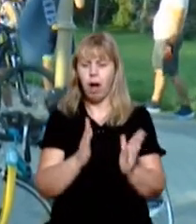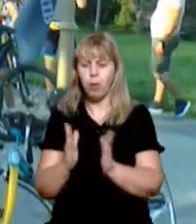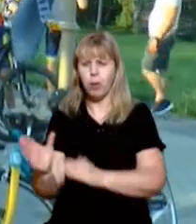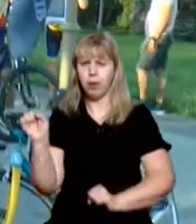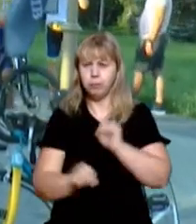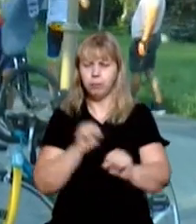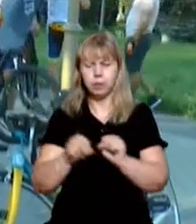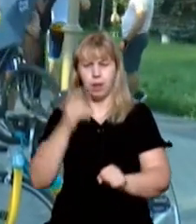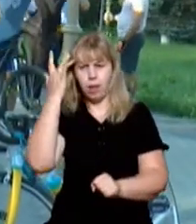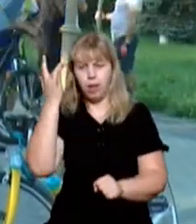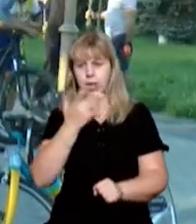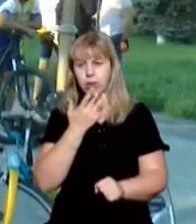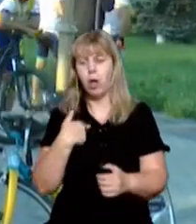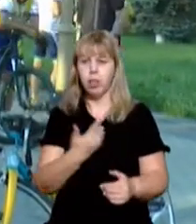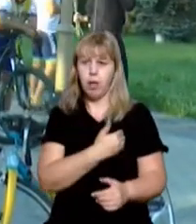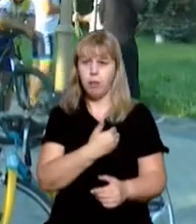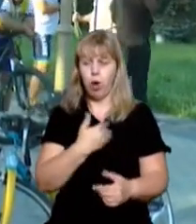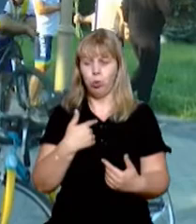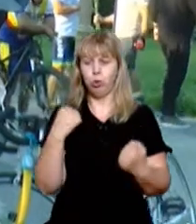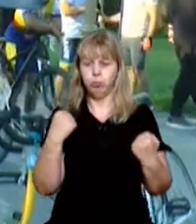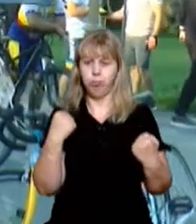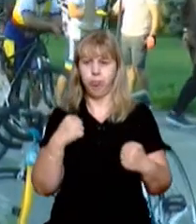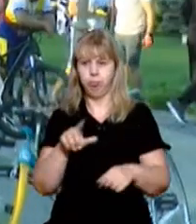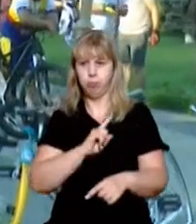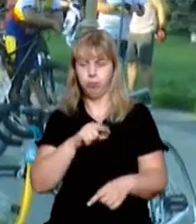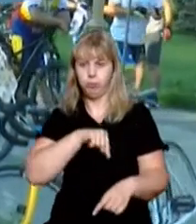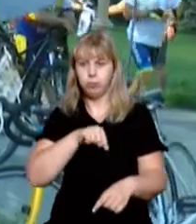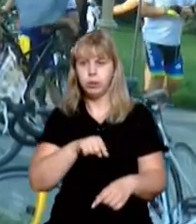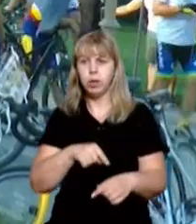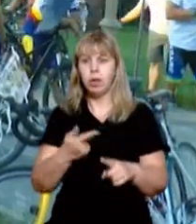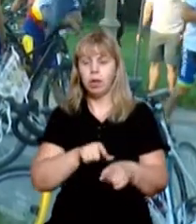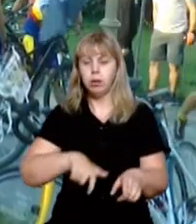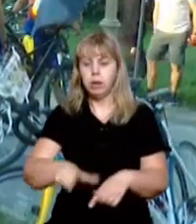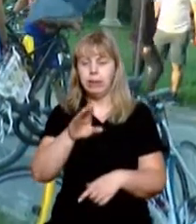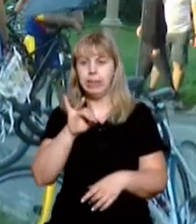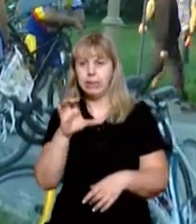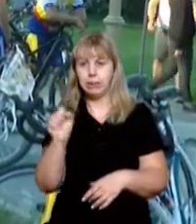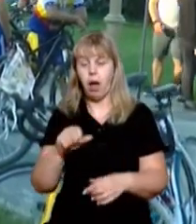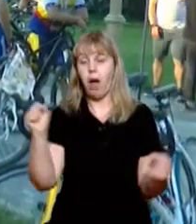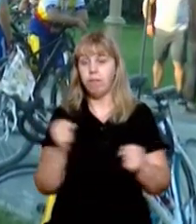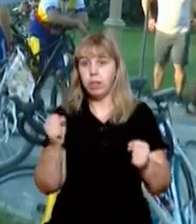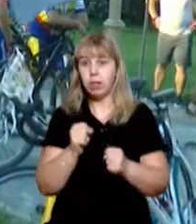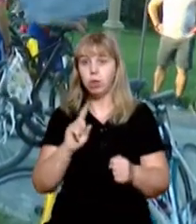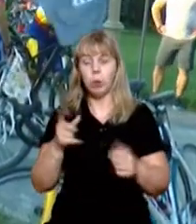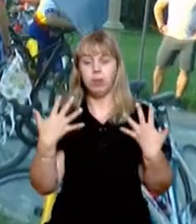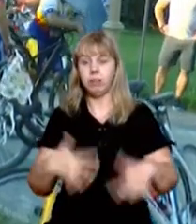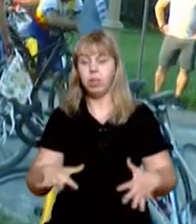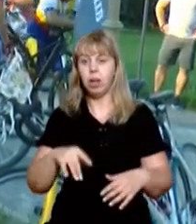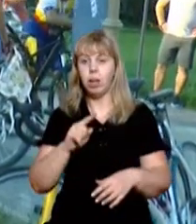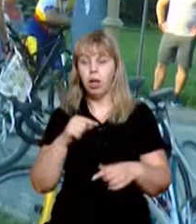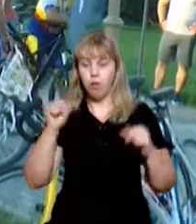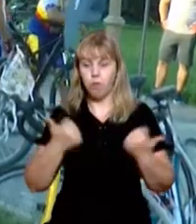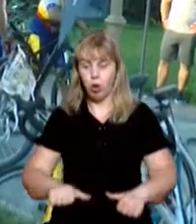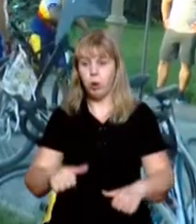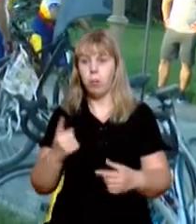їздимо влітку. Намагаємось вести здоровий спосіб життя. Сплав річкою Тиса. А взимку, аби не втрачати фізичну